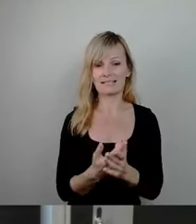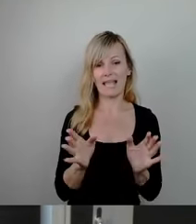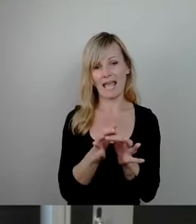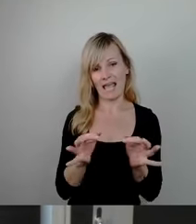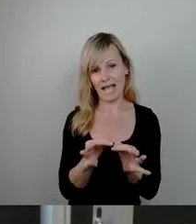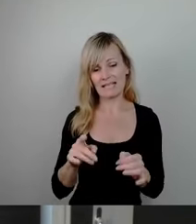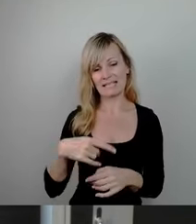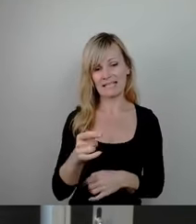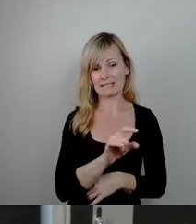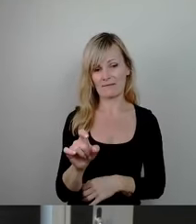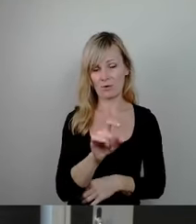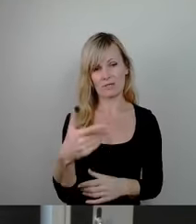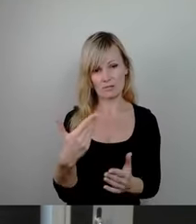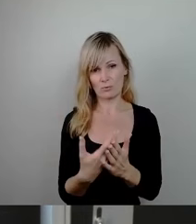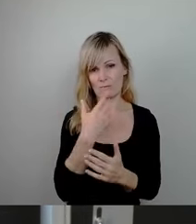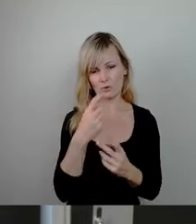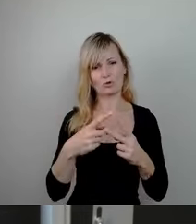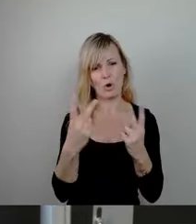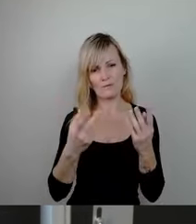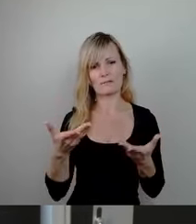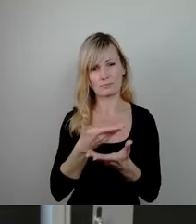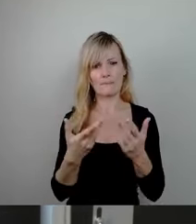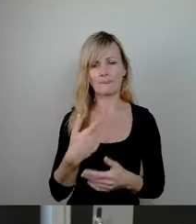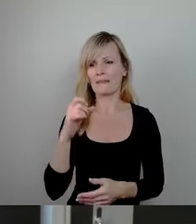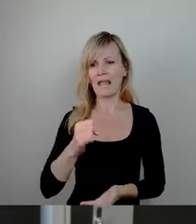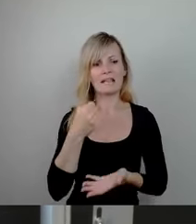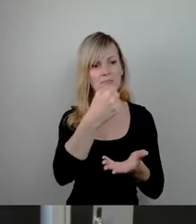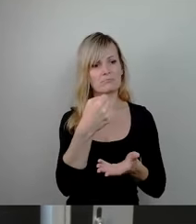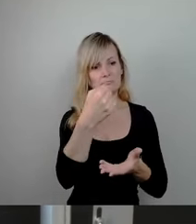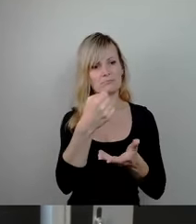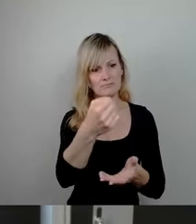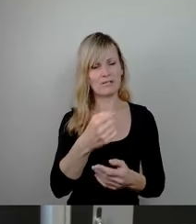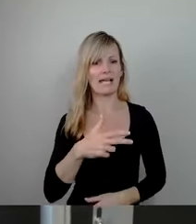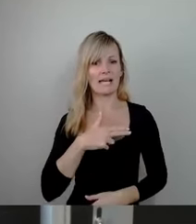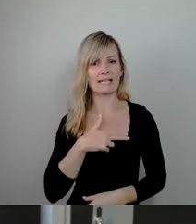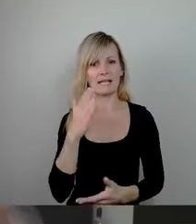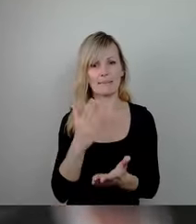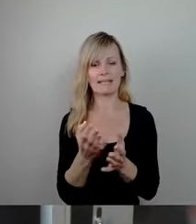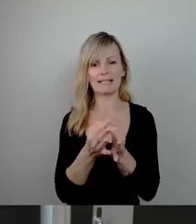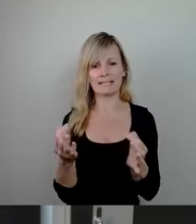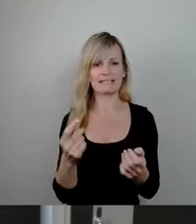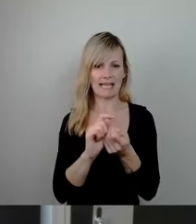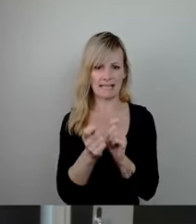wünschen, weil ansonsten können wir gerne weiter Geld draufhauen. Es wird an der Realität am Ende nichts ändern. Dankeschön.